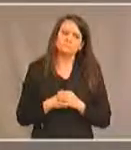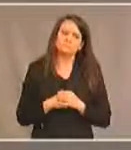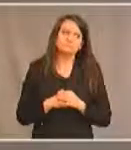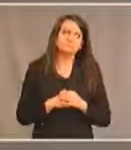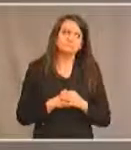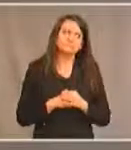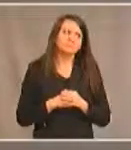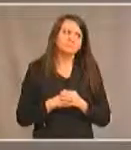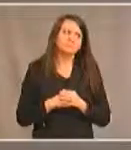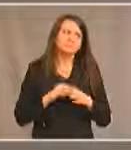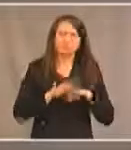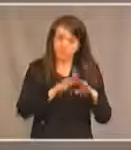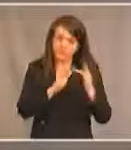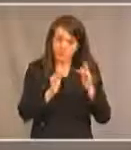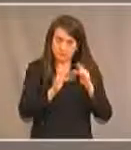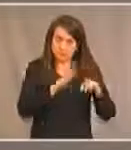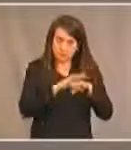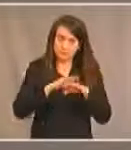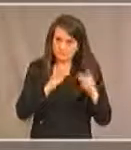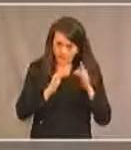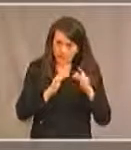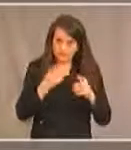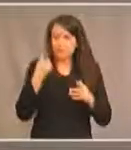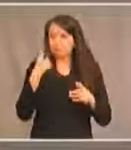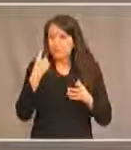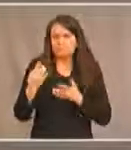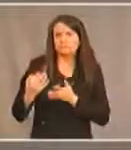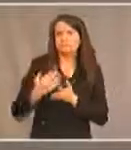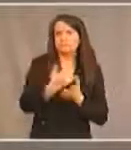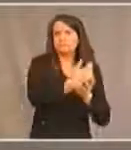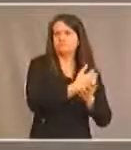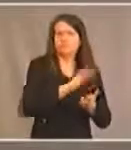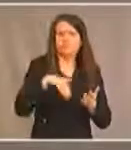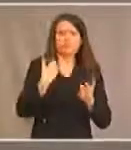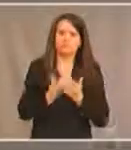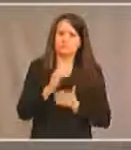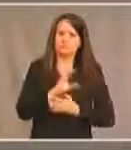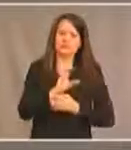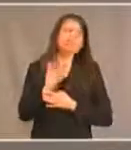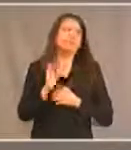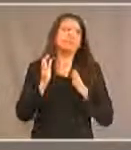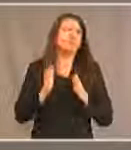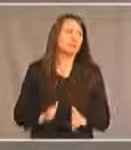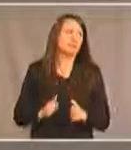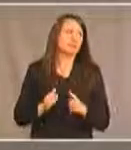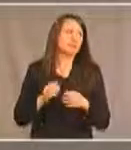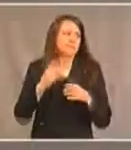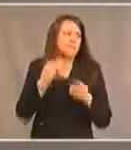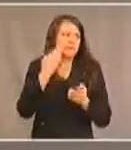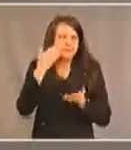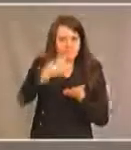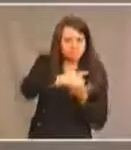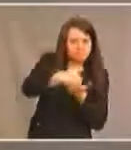ou en ligne pour recueillir les commentaires de tous les Canadiens relativement à ce